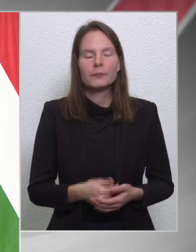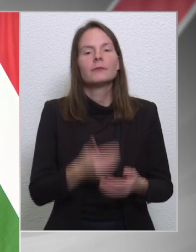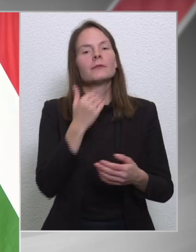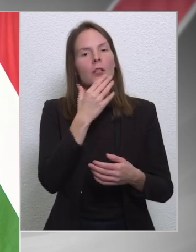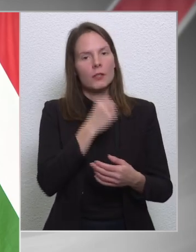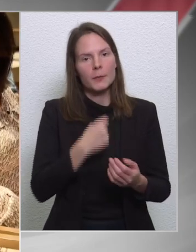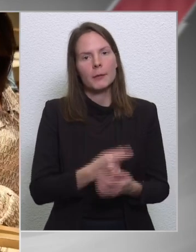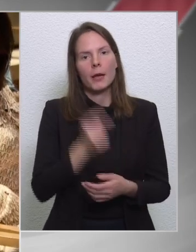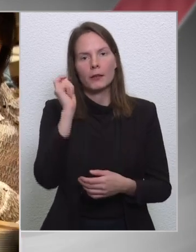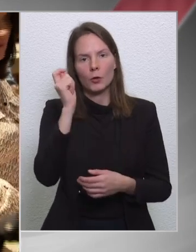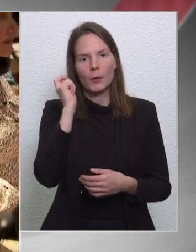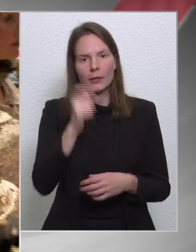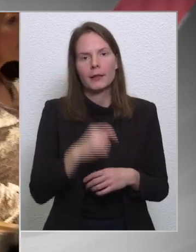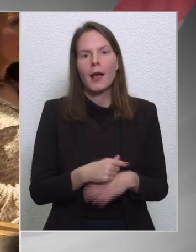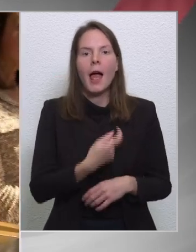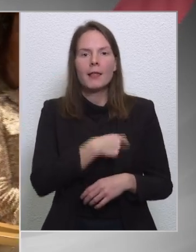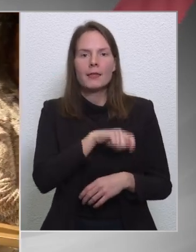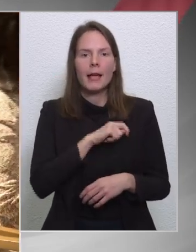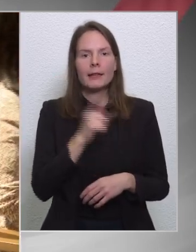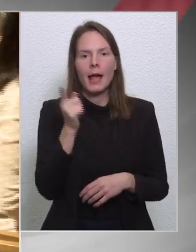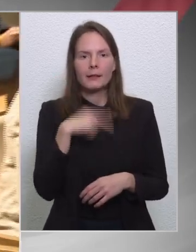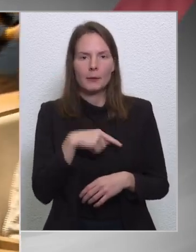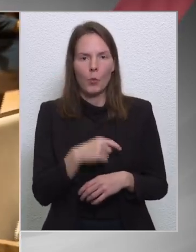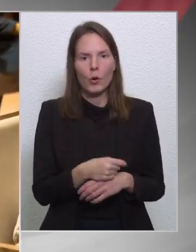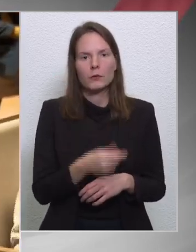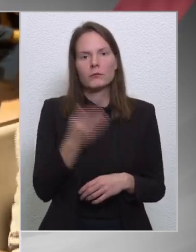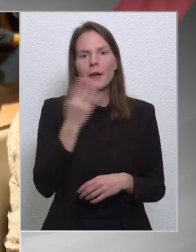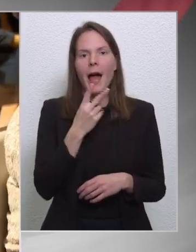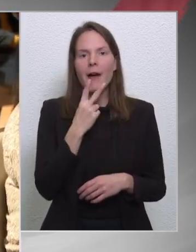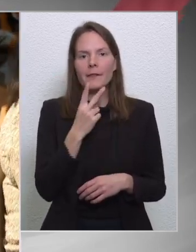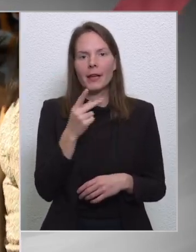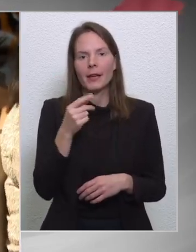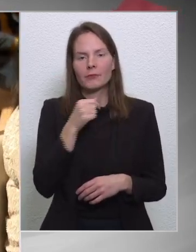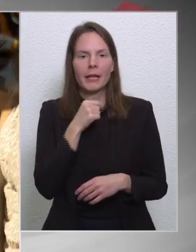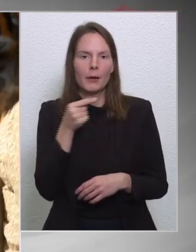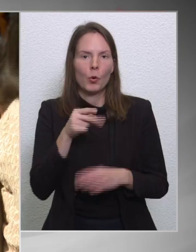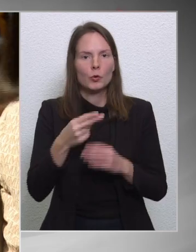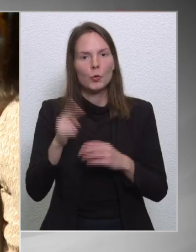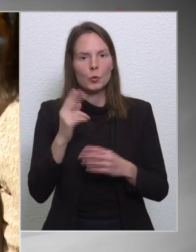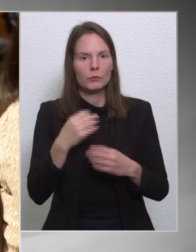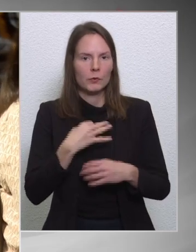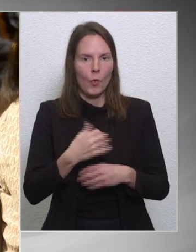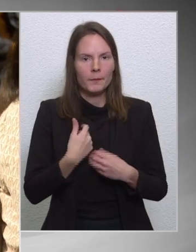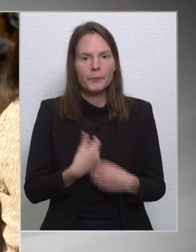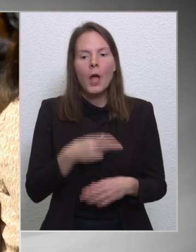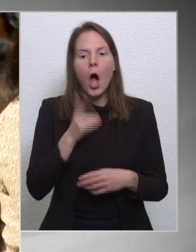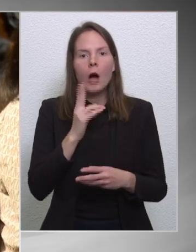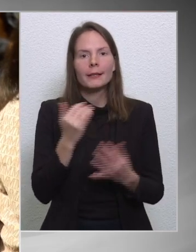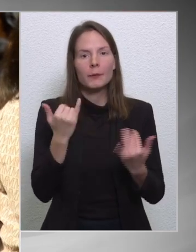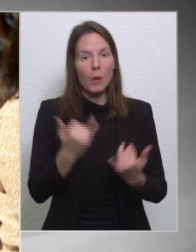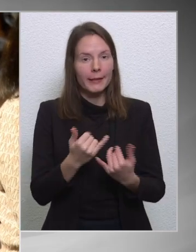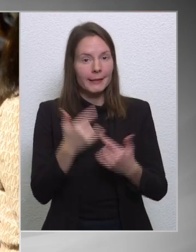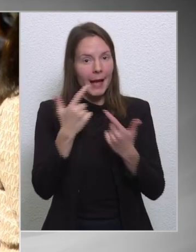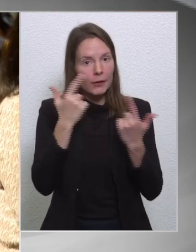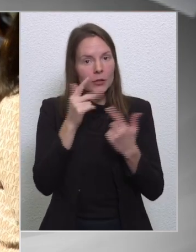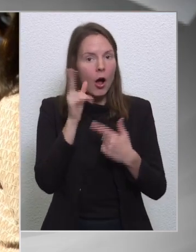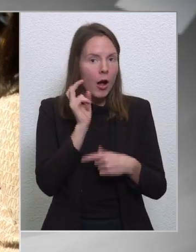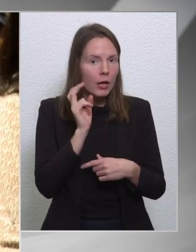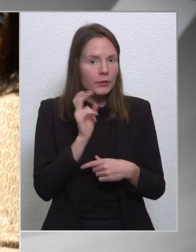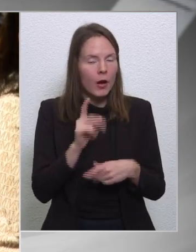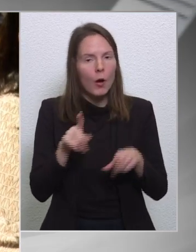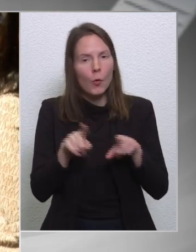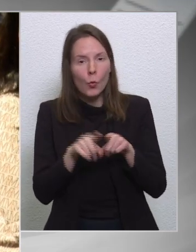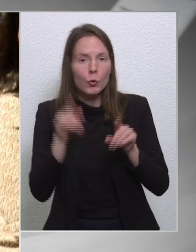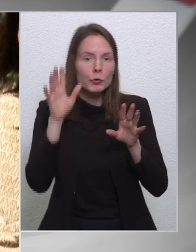Köszönöm szépen. napot kívánok, Lányjártibor, HVG.hu. Aki csak ezt a mai tájékoztatót hallgatja, annak úgy tűnhet talán,